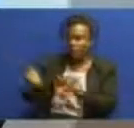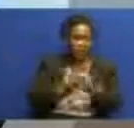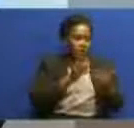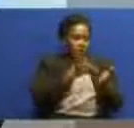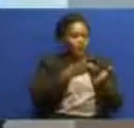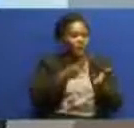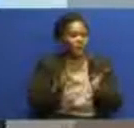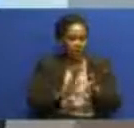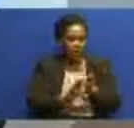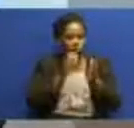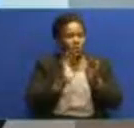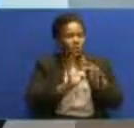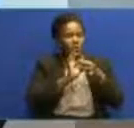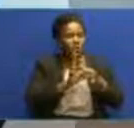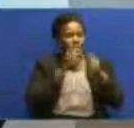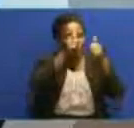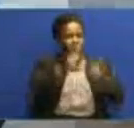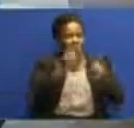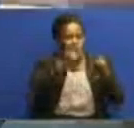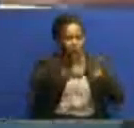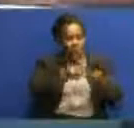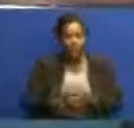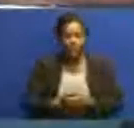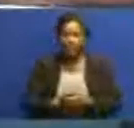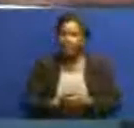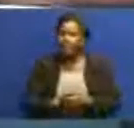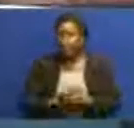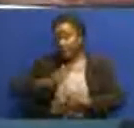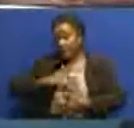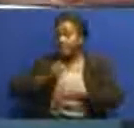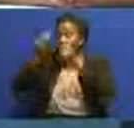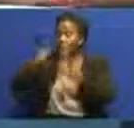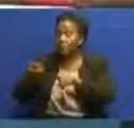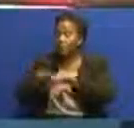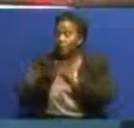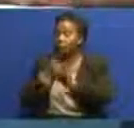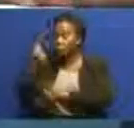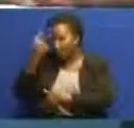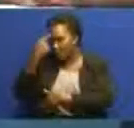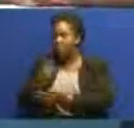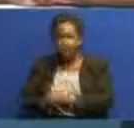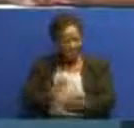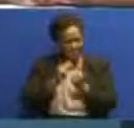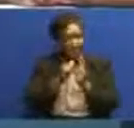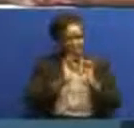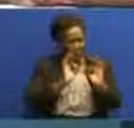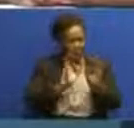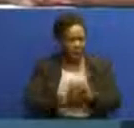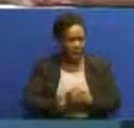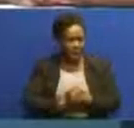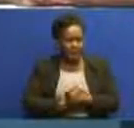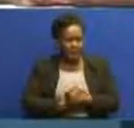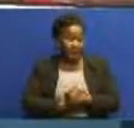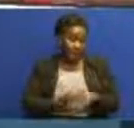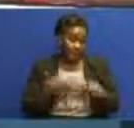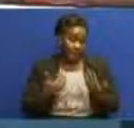jijini Darislam. Mimini, Asheri Thomas. Na mwasante sana Asheri Thomas kutoka Dodoma. Mambo ni mazuri, na po ni